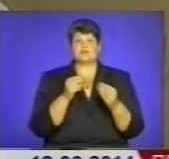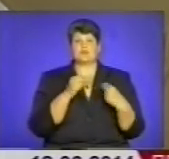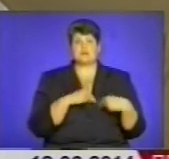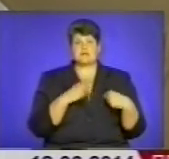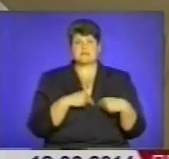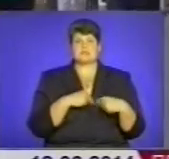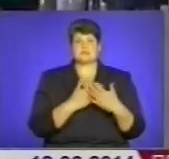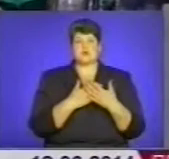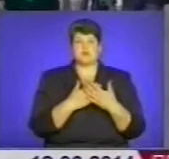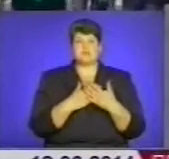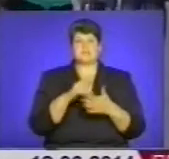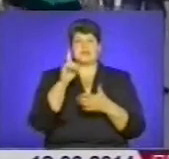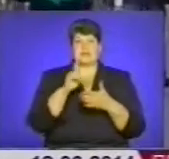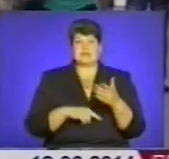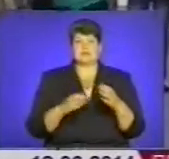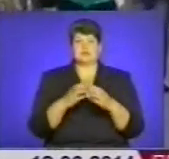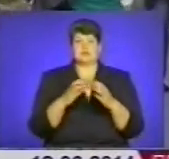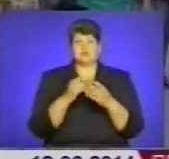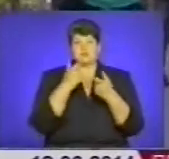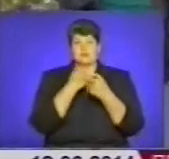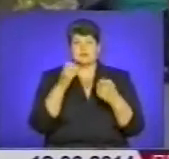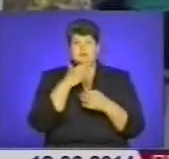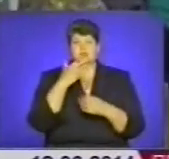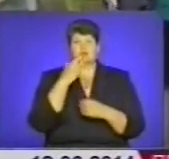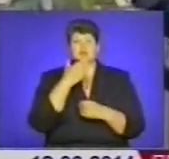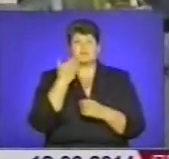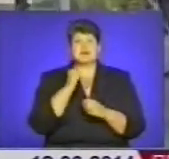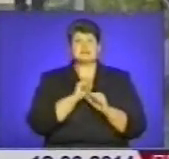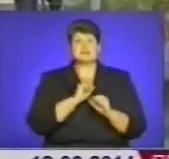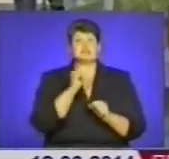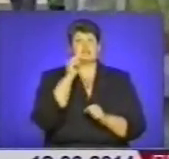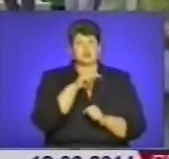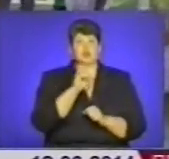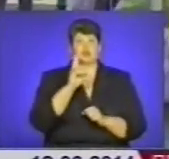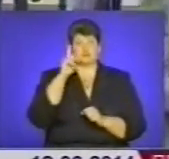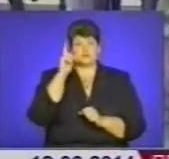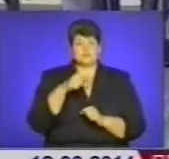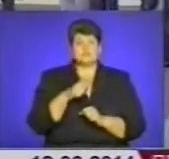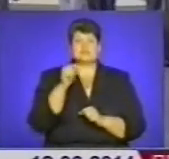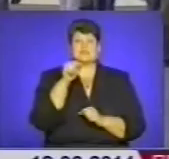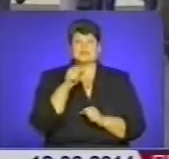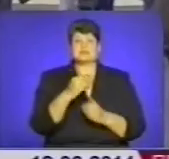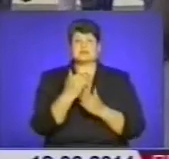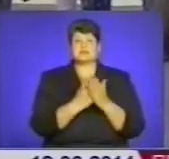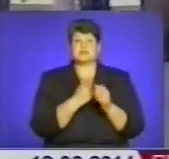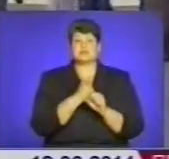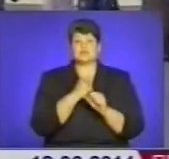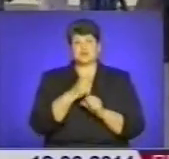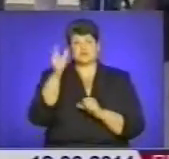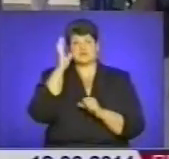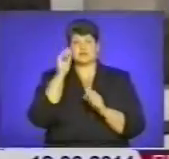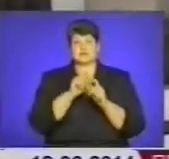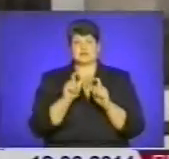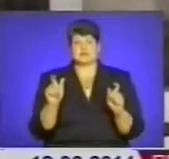релігійними громадами. Інформації багато не буває, або захищений той, хто попереджений. За такою системою працюють і освітянські